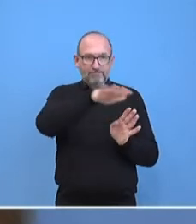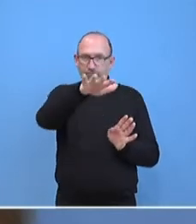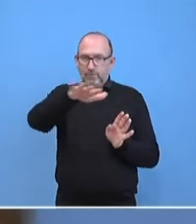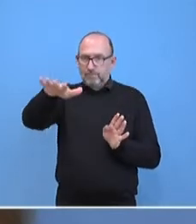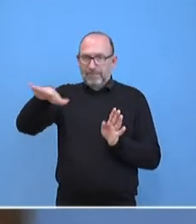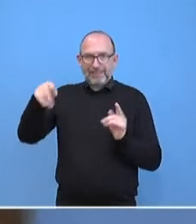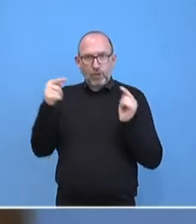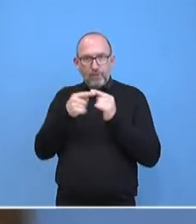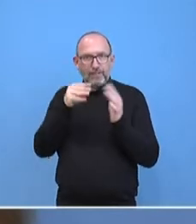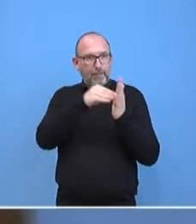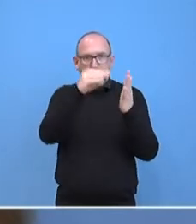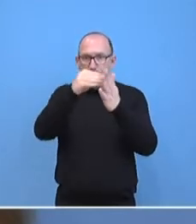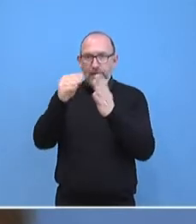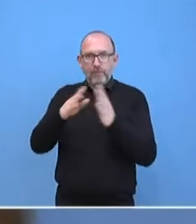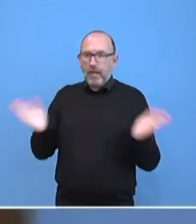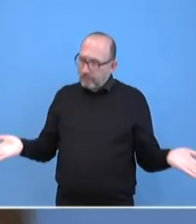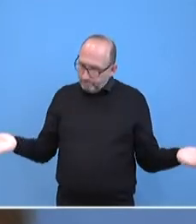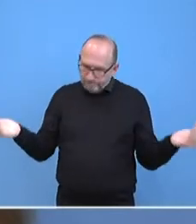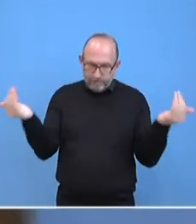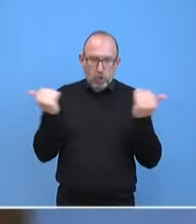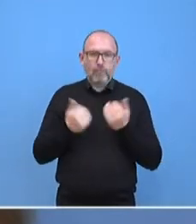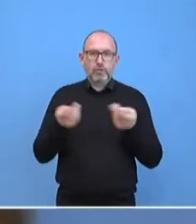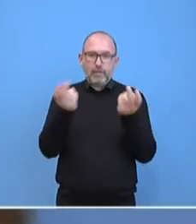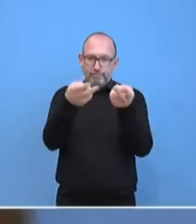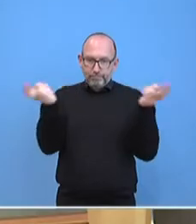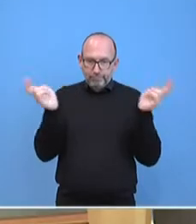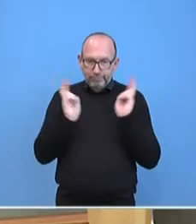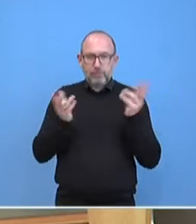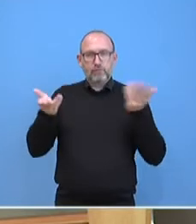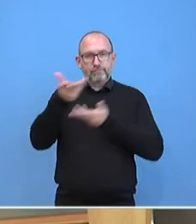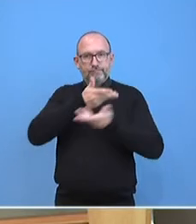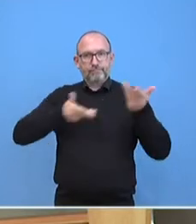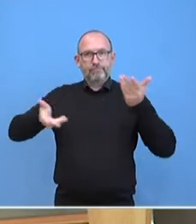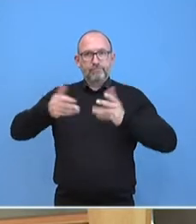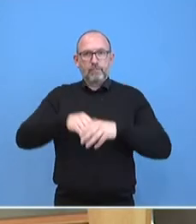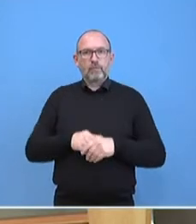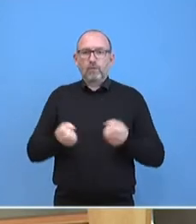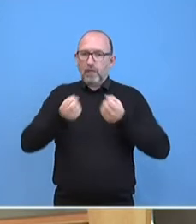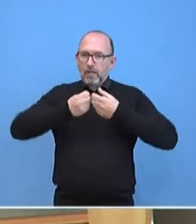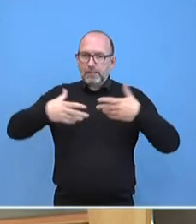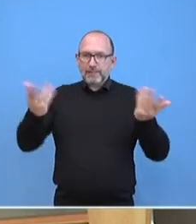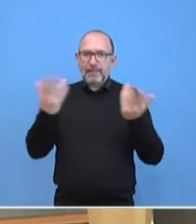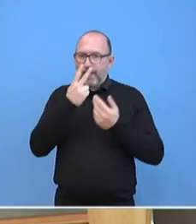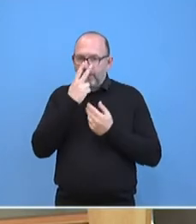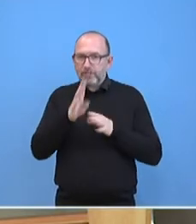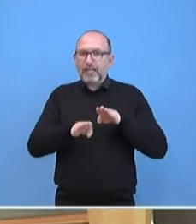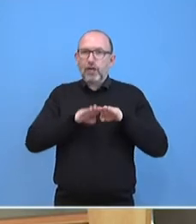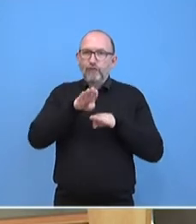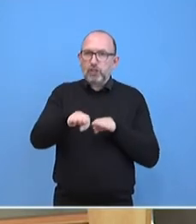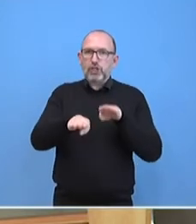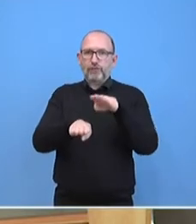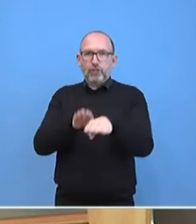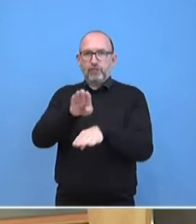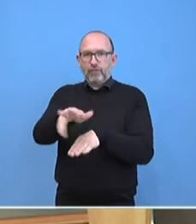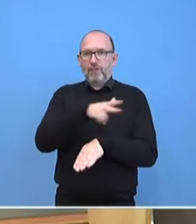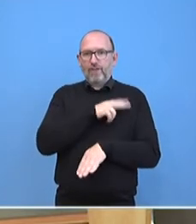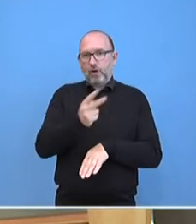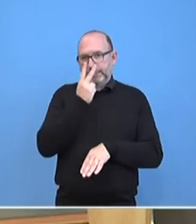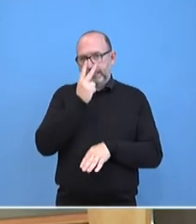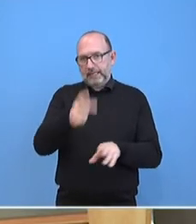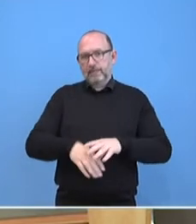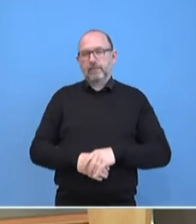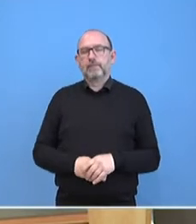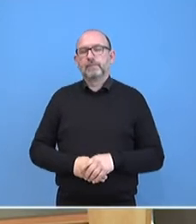-Konflikt, wieder an einen Tisch bringen und Fortschritte, sichtbare Fortschritte erreichen. Auf dem Weg, was die